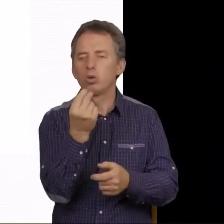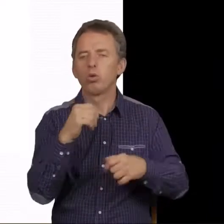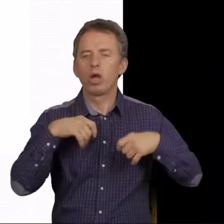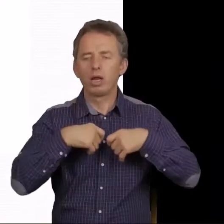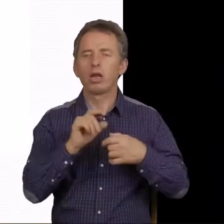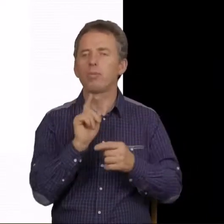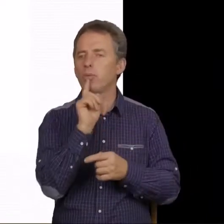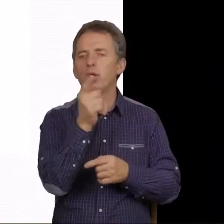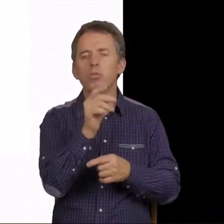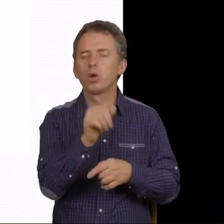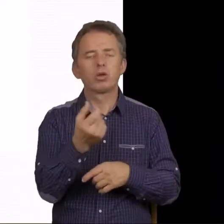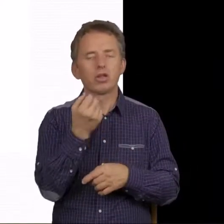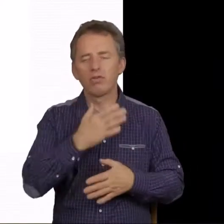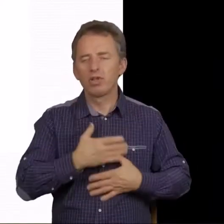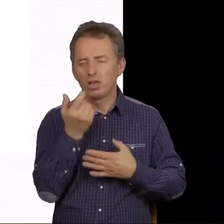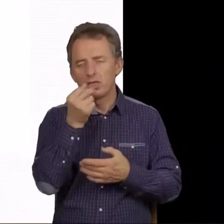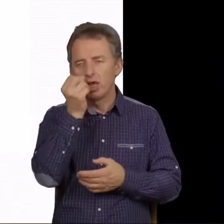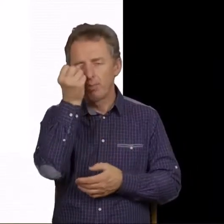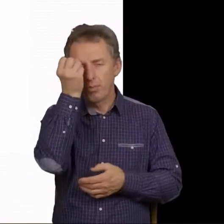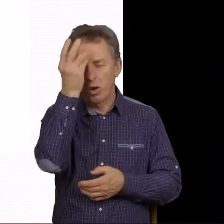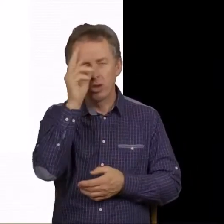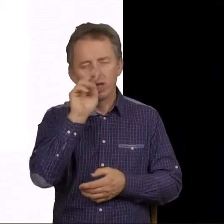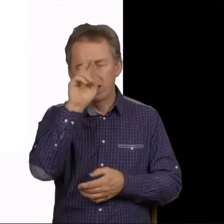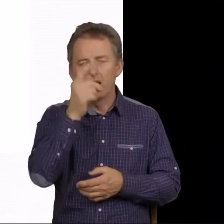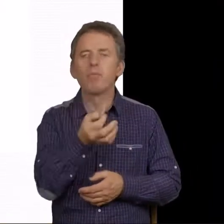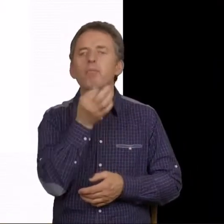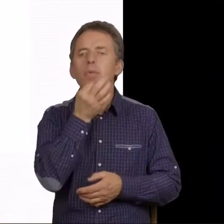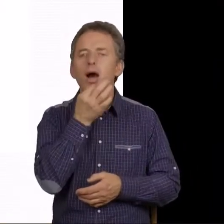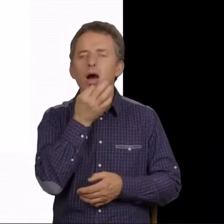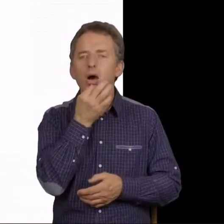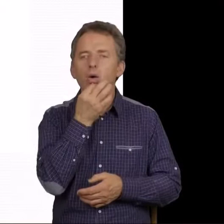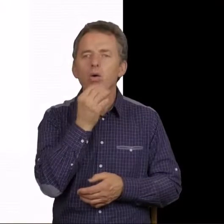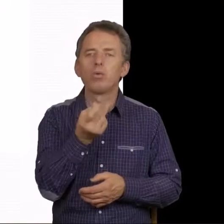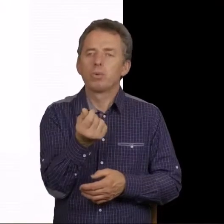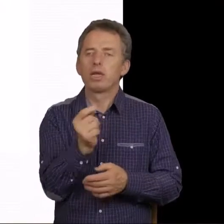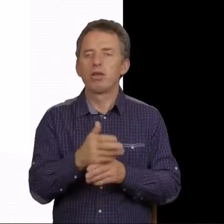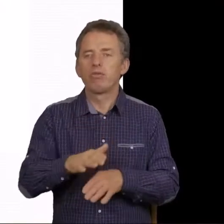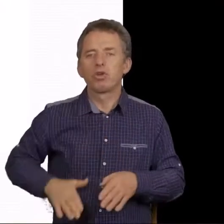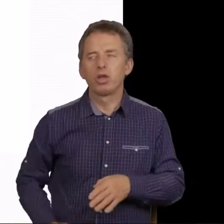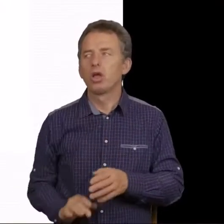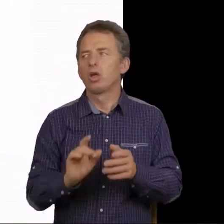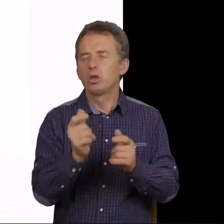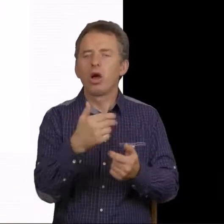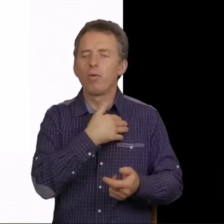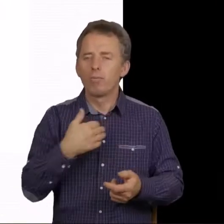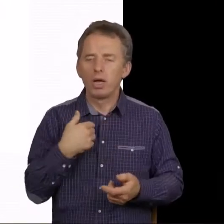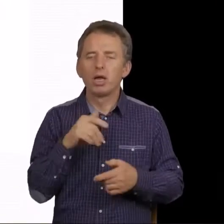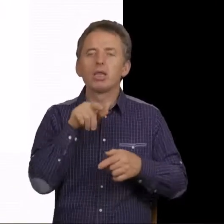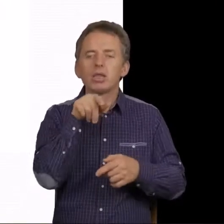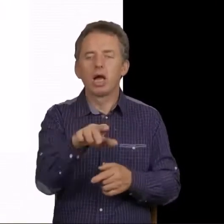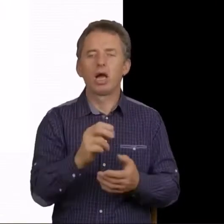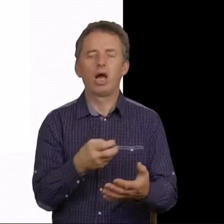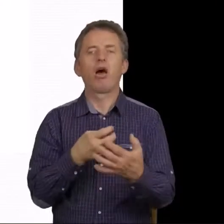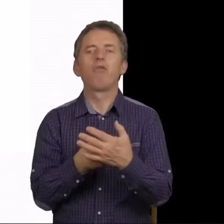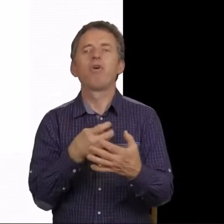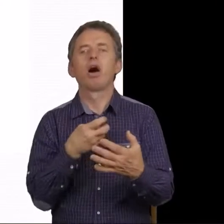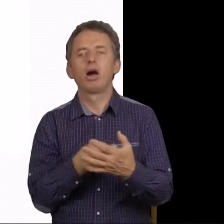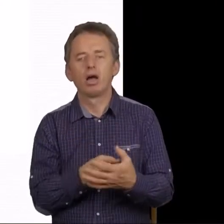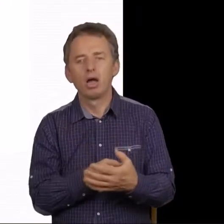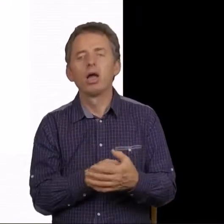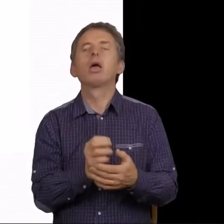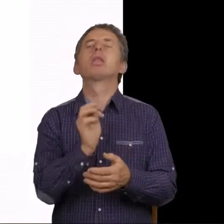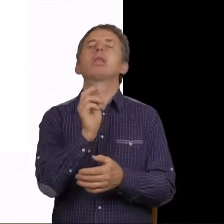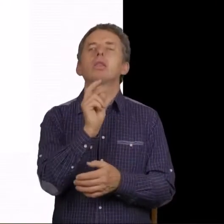wydawać nielogiczne, bo jeśli jest mało pieniędzy u kogoś w kieszeni, to co mi da Ewangelia? Otóż da.